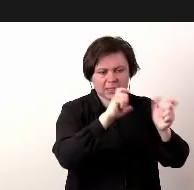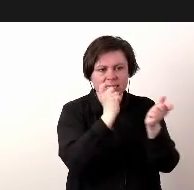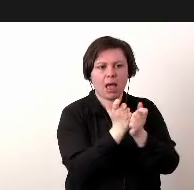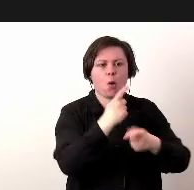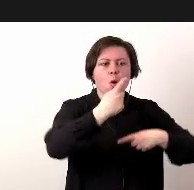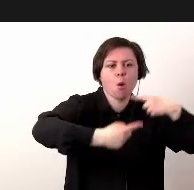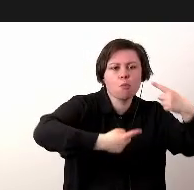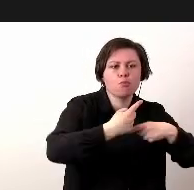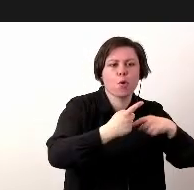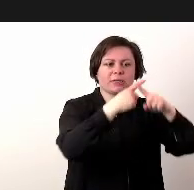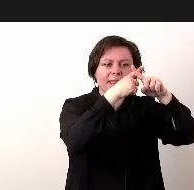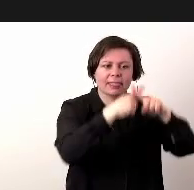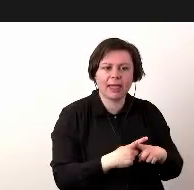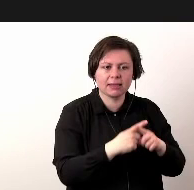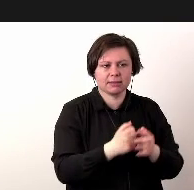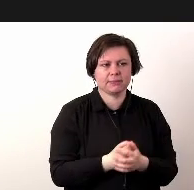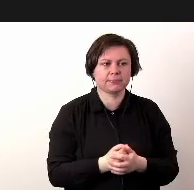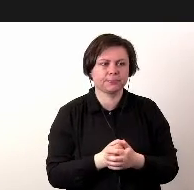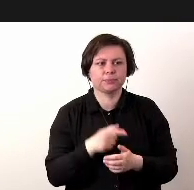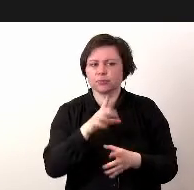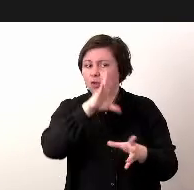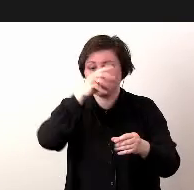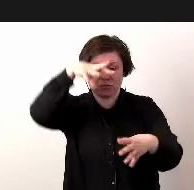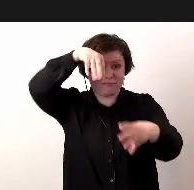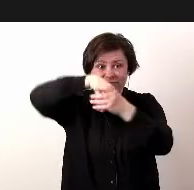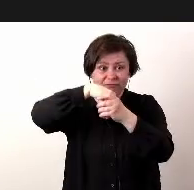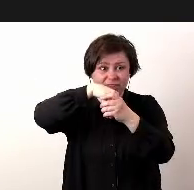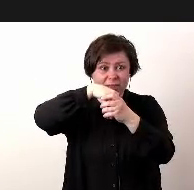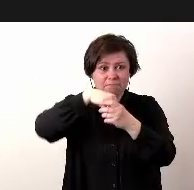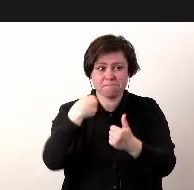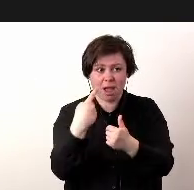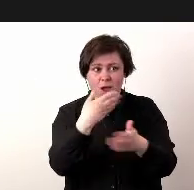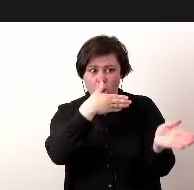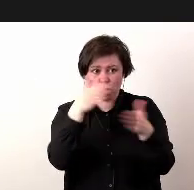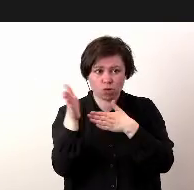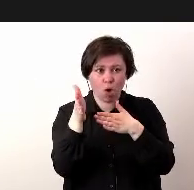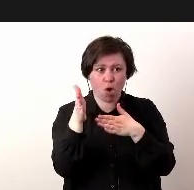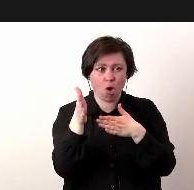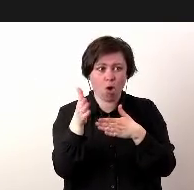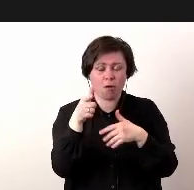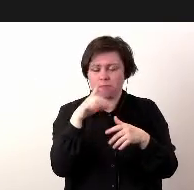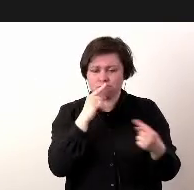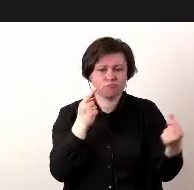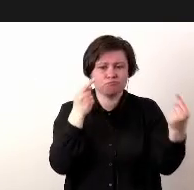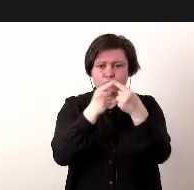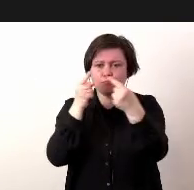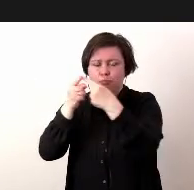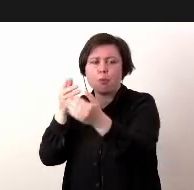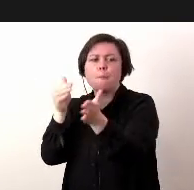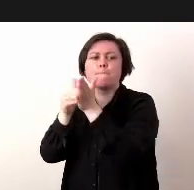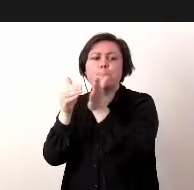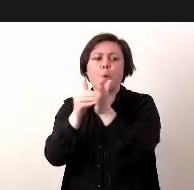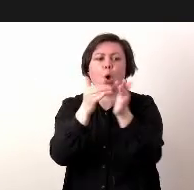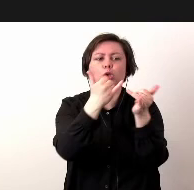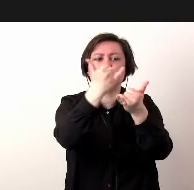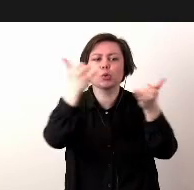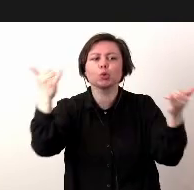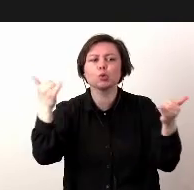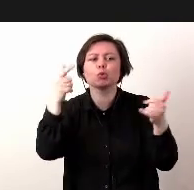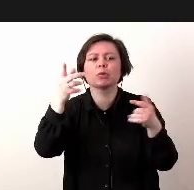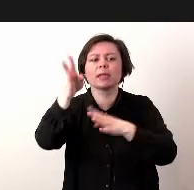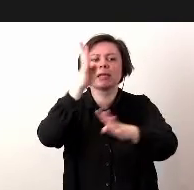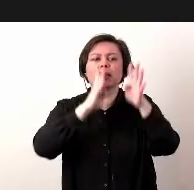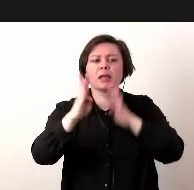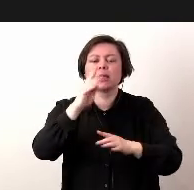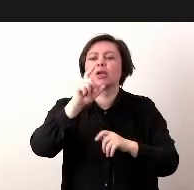proces testowy. To jest wszystko w jednym pudełku, które bardzo często dostosowujemy do potrzeb klienta, czyli to, co